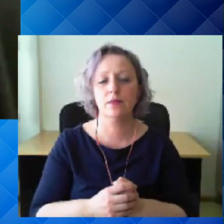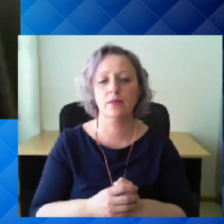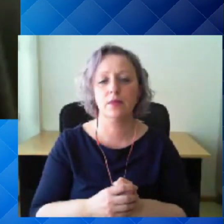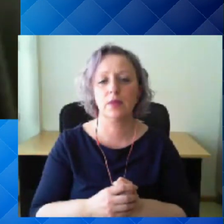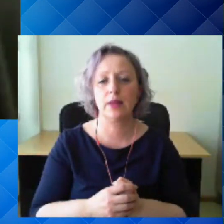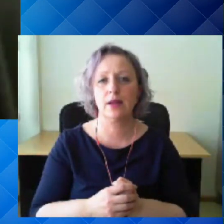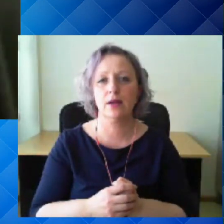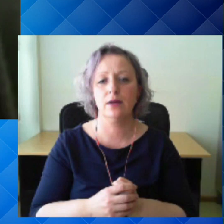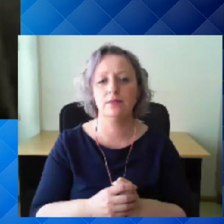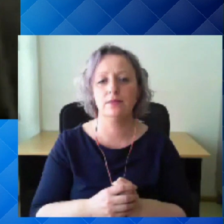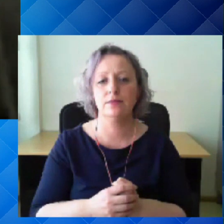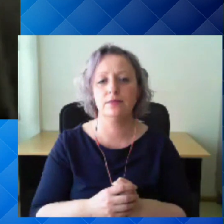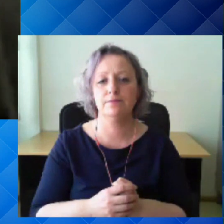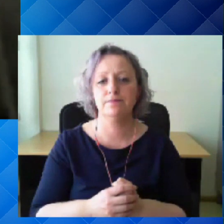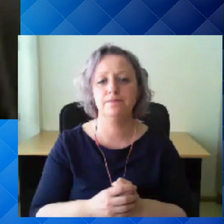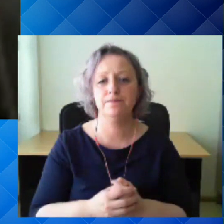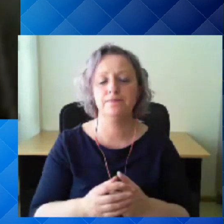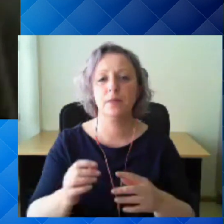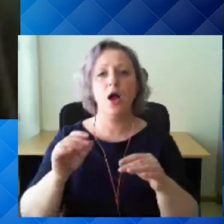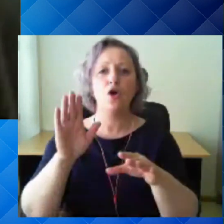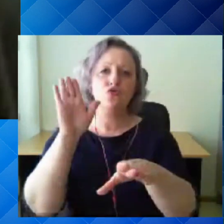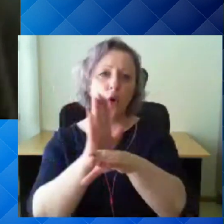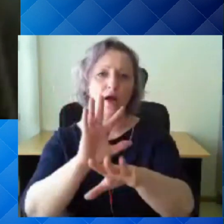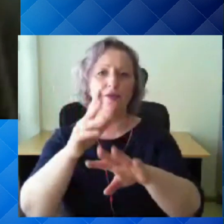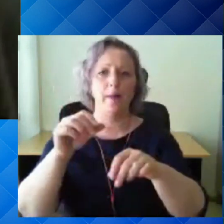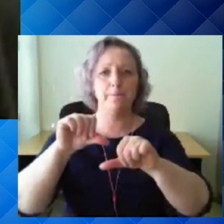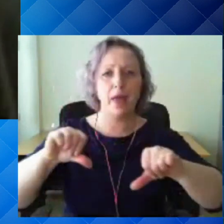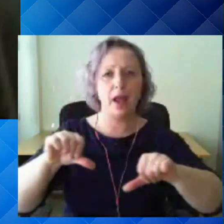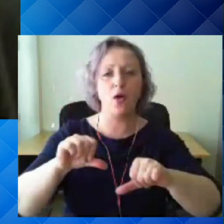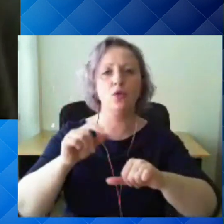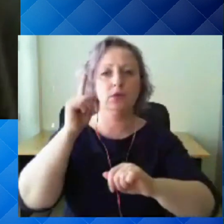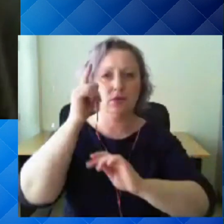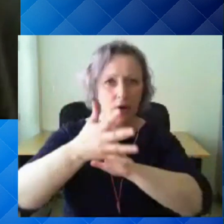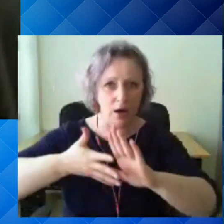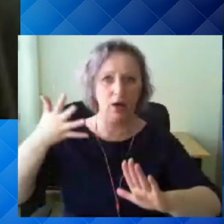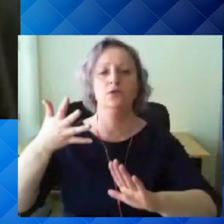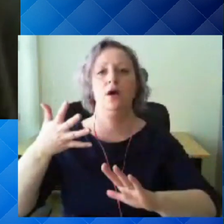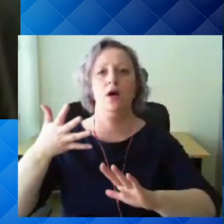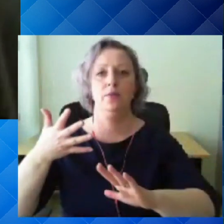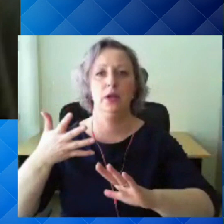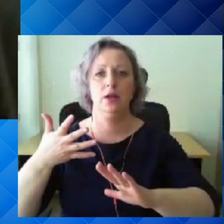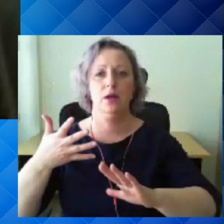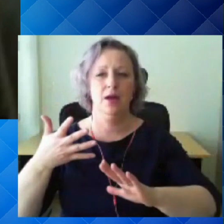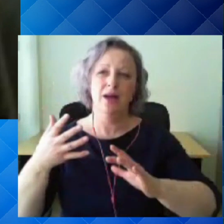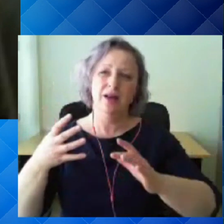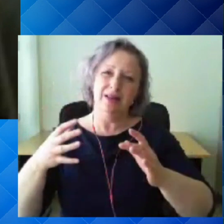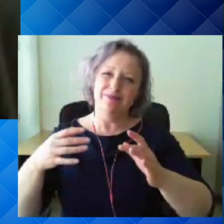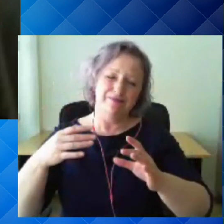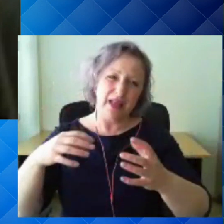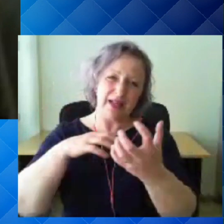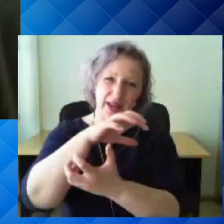Korralduste tõigendamisel, see on olnud läbi selle kriisi selline natukene